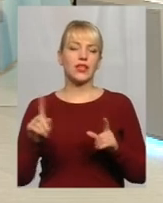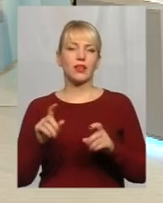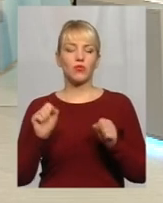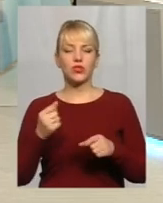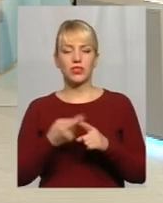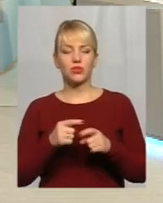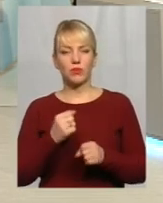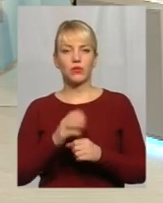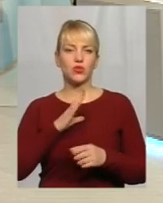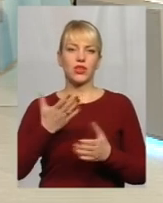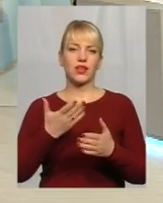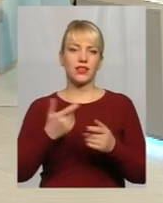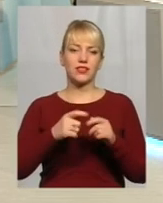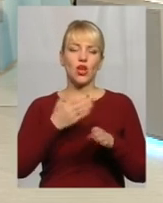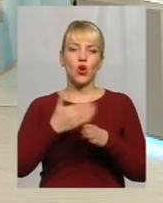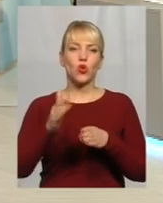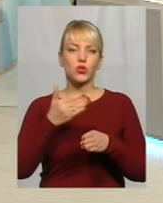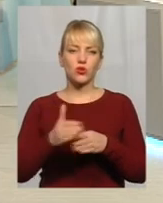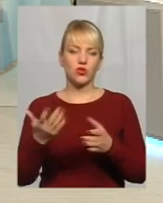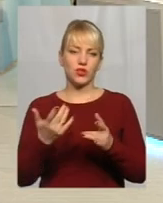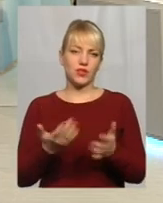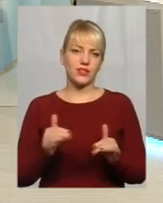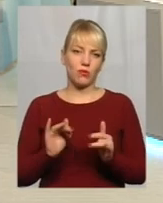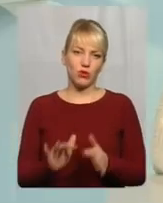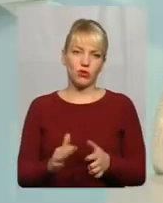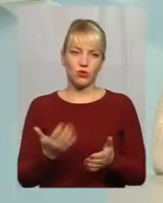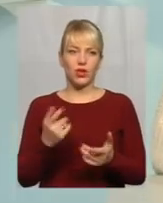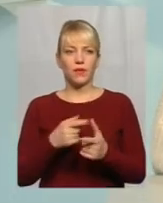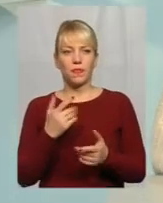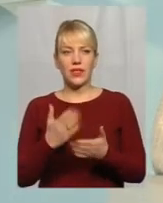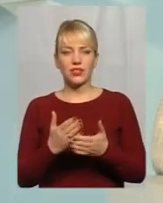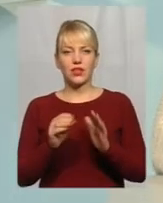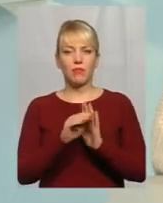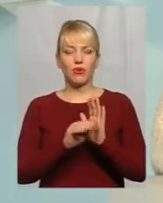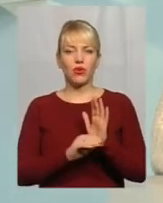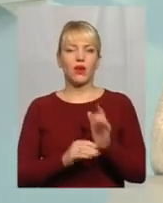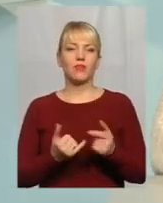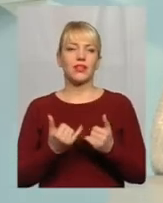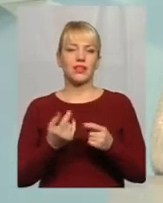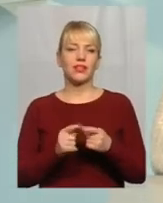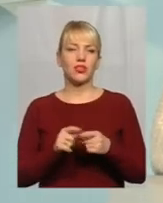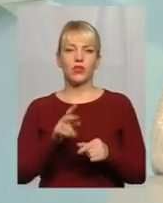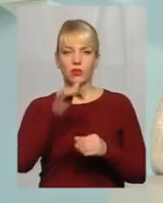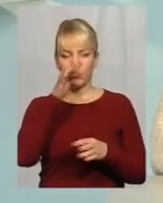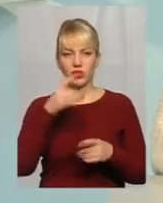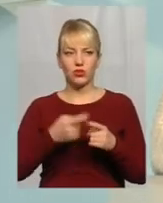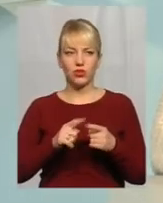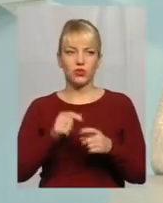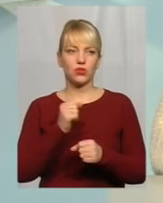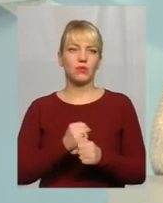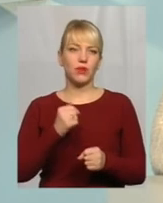розстрочка, є якась процедура, чи є програма для тих, хто не може це зробити, до прикладу